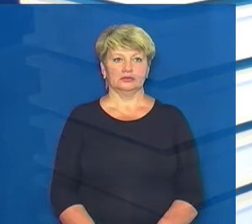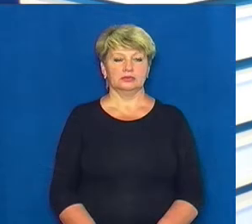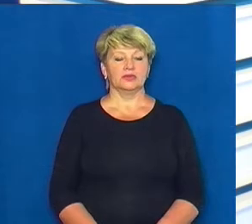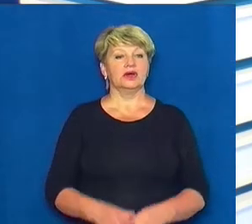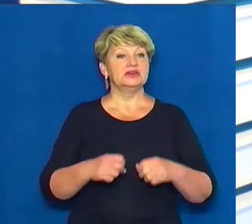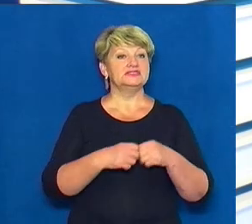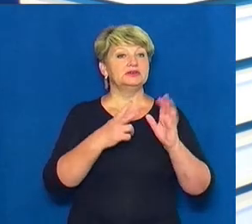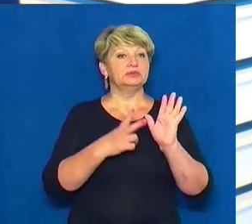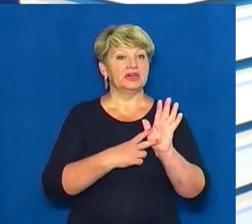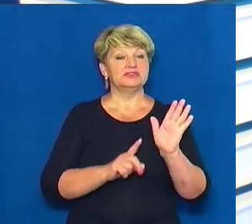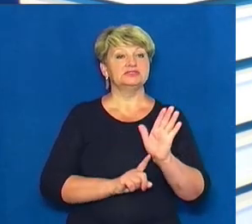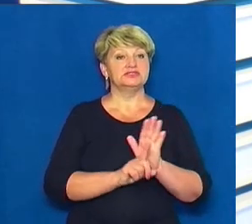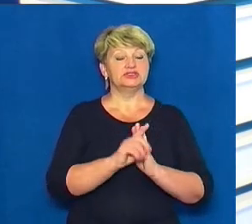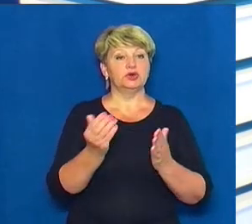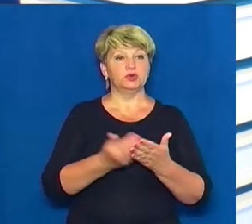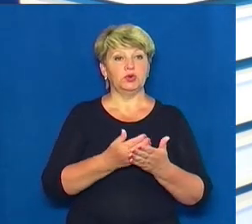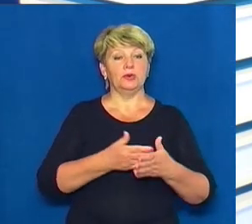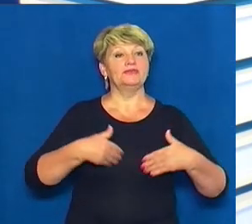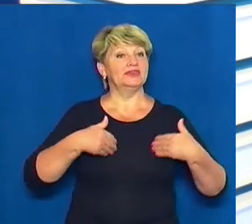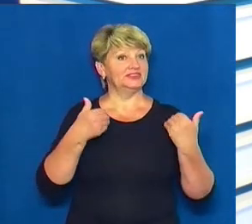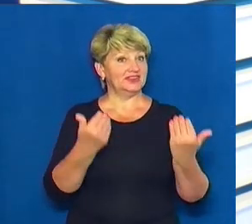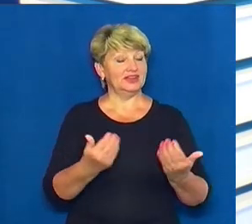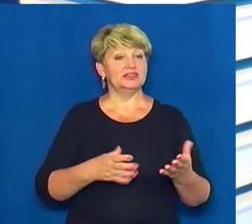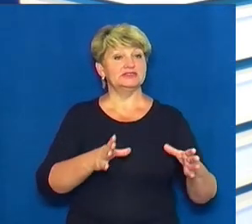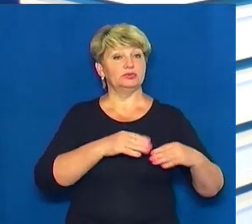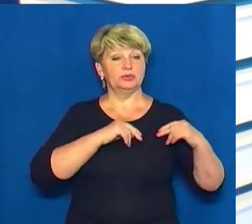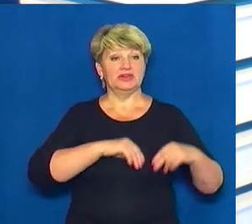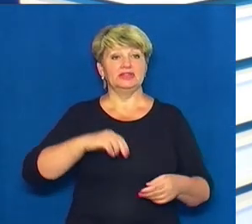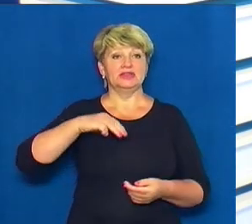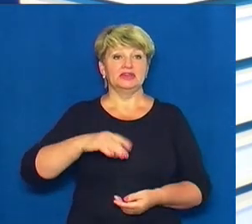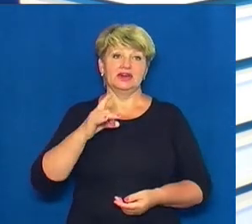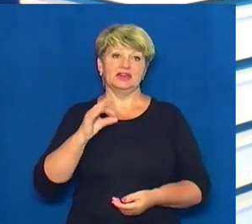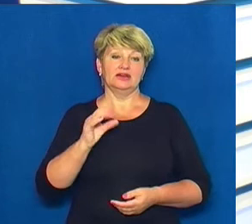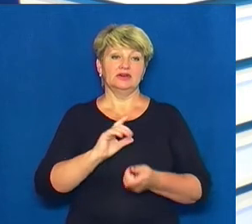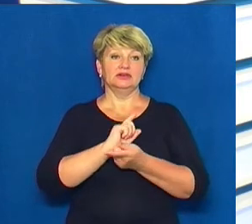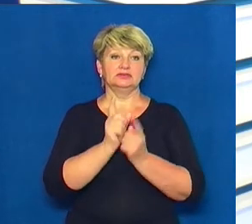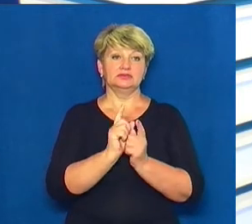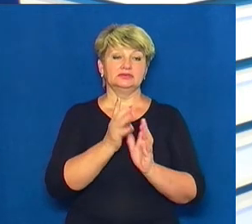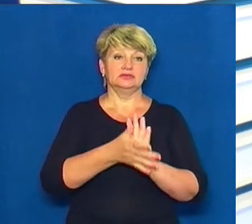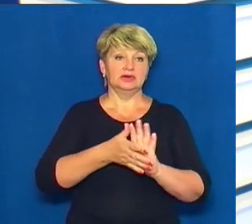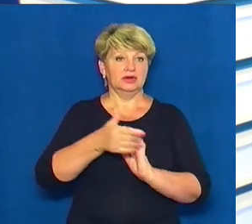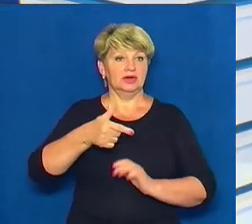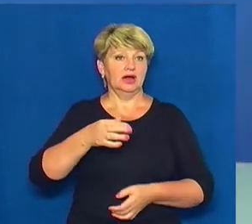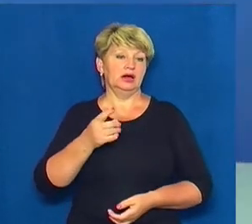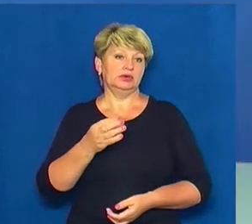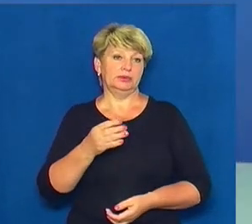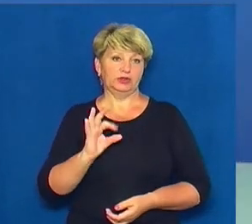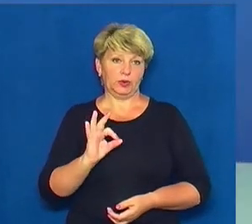17-та година, час новин, мої вітання. У студії працюють Тетяна Рева, жестовою мовою Галина Абраменко.